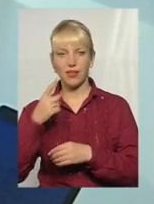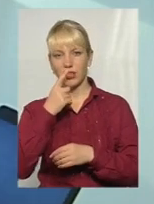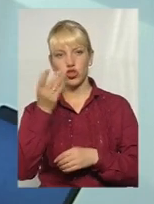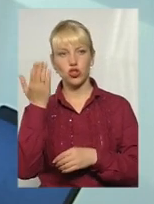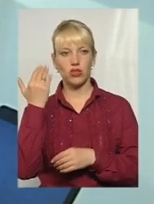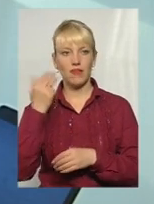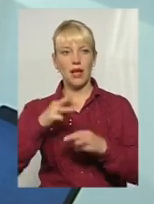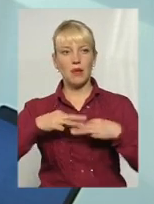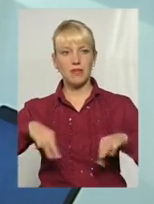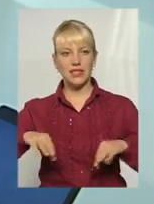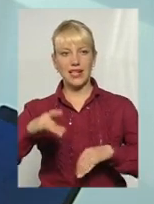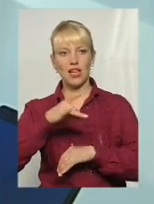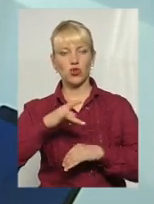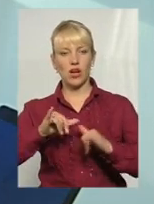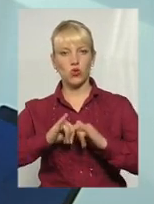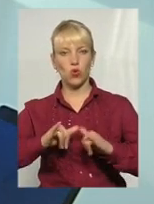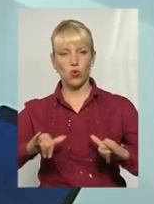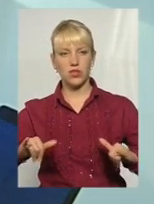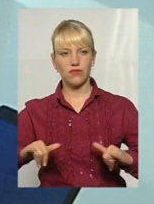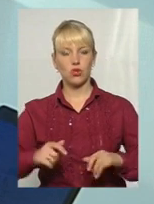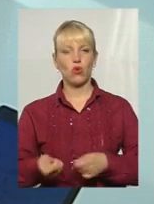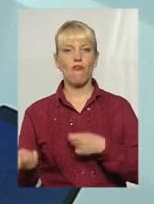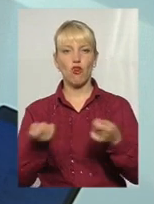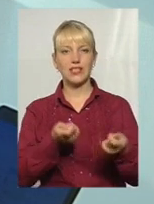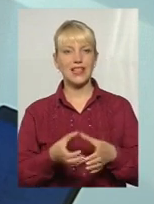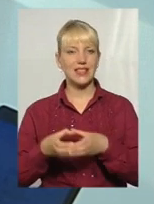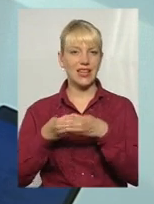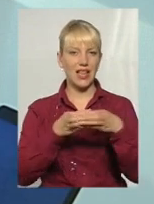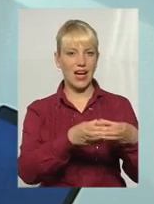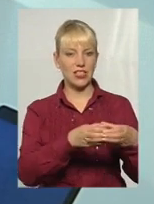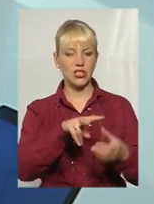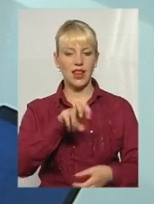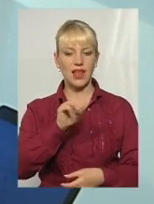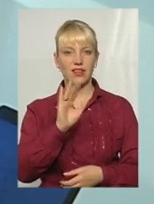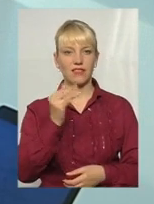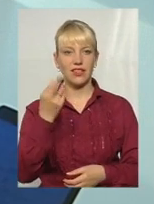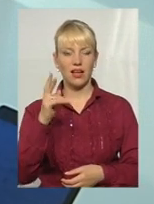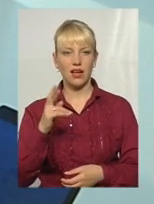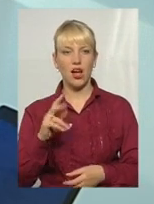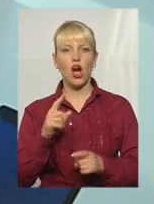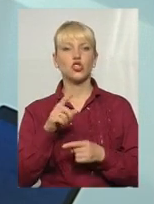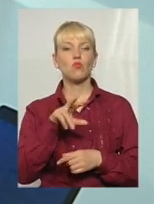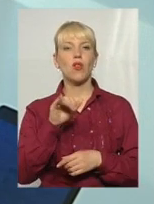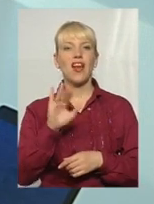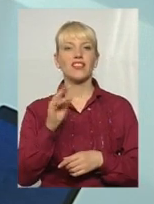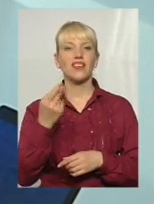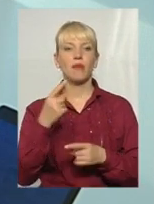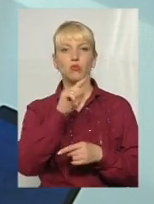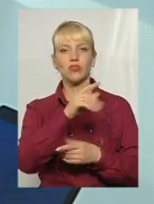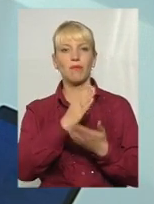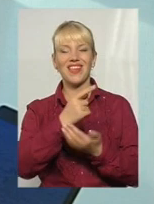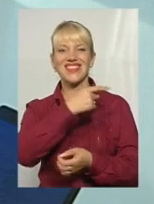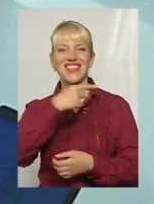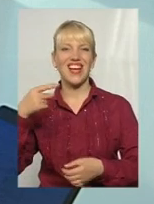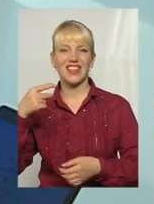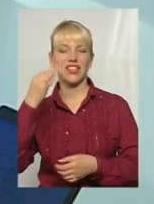Міністерство регіонального розвитку возило делегацію в Латвію, наприклад. А чому в Латвію? Бо там негативний досвід, його